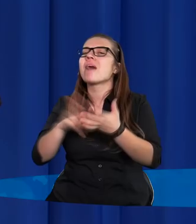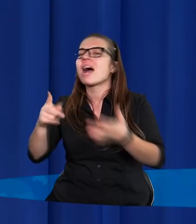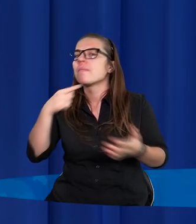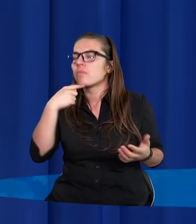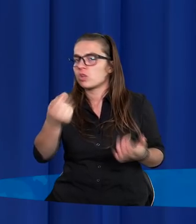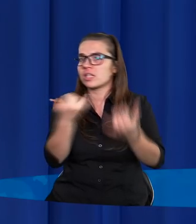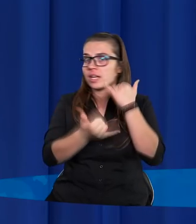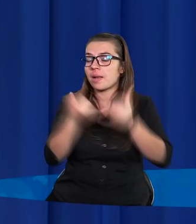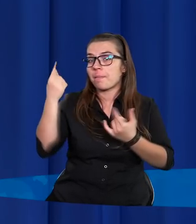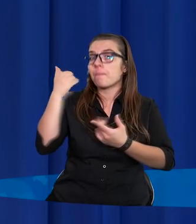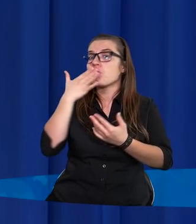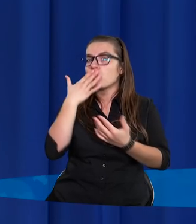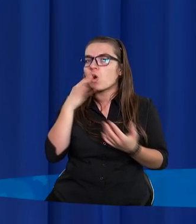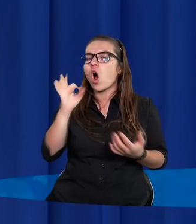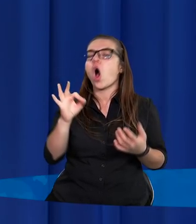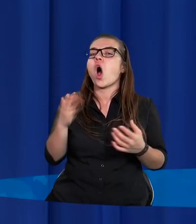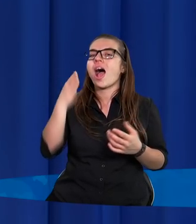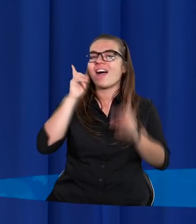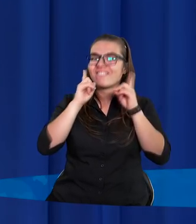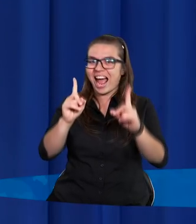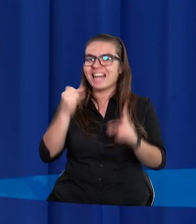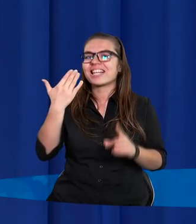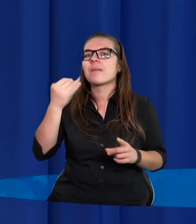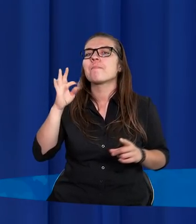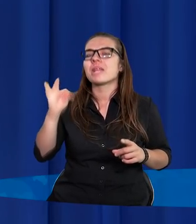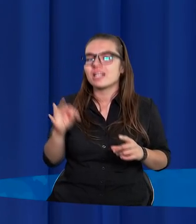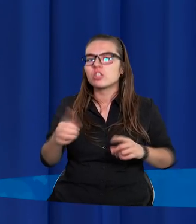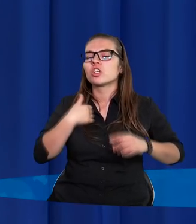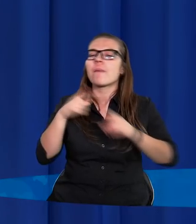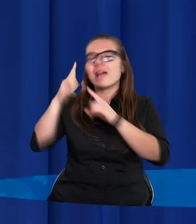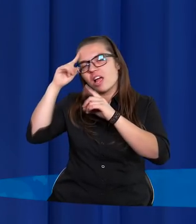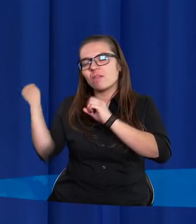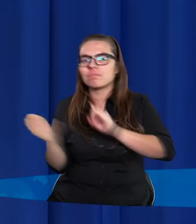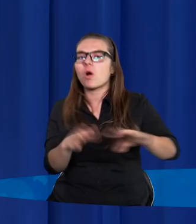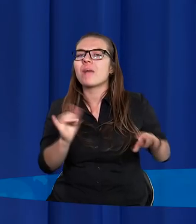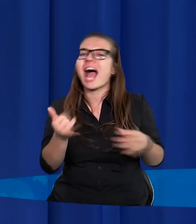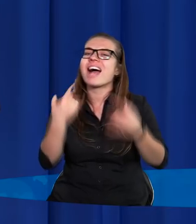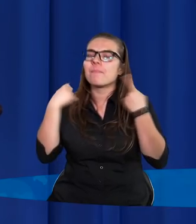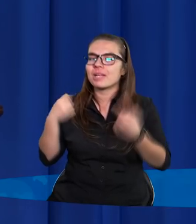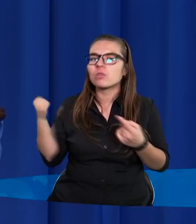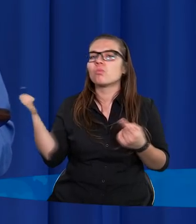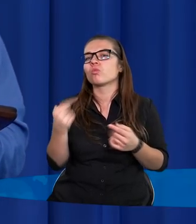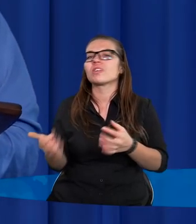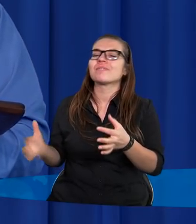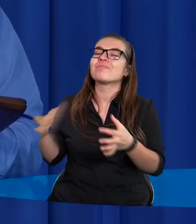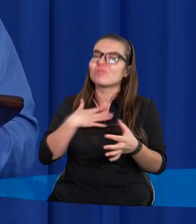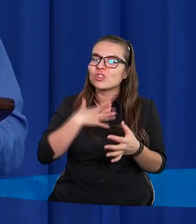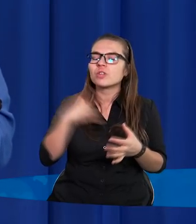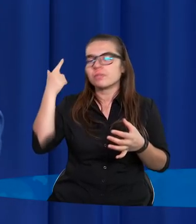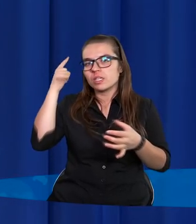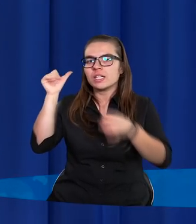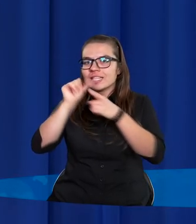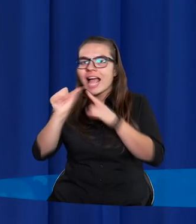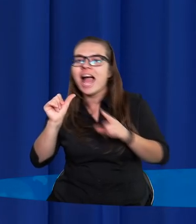Jeżeli mówimy o faktach i mitach, żeby obalić jakiś mit, musimy założyć, że jest